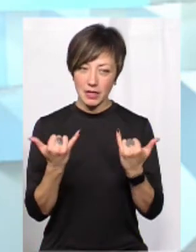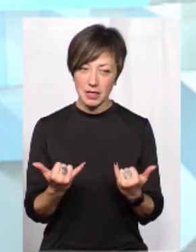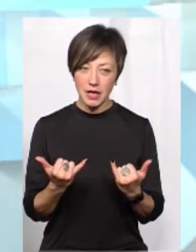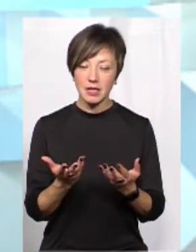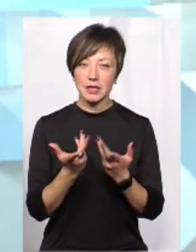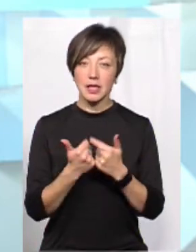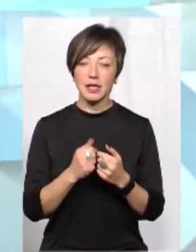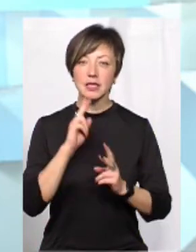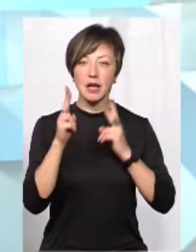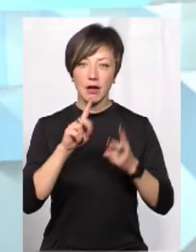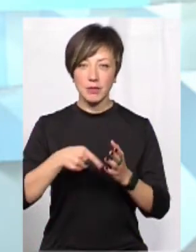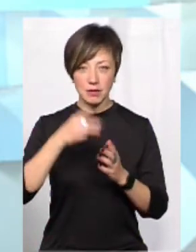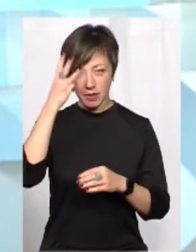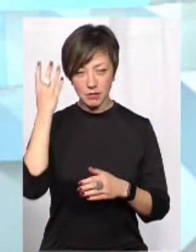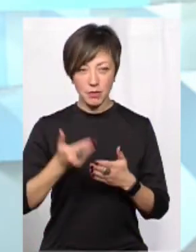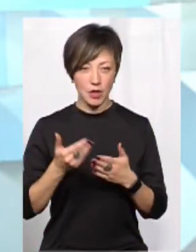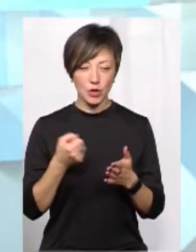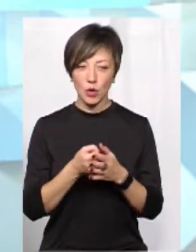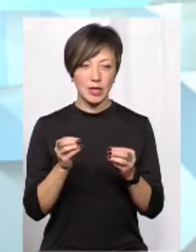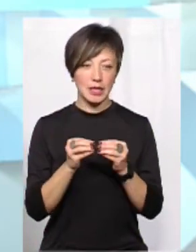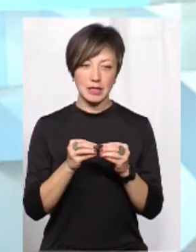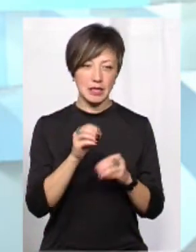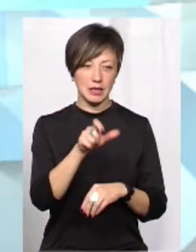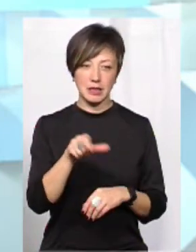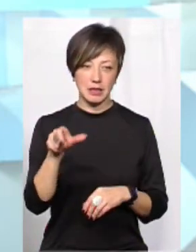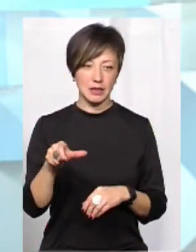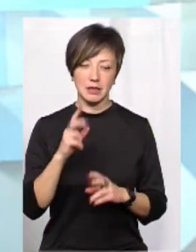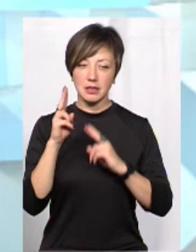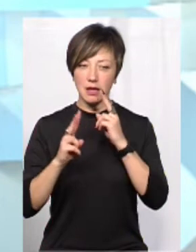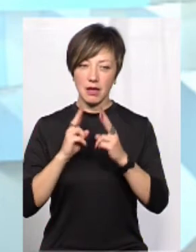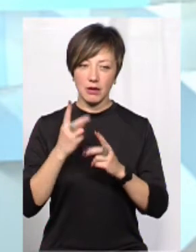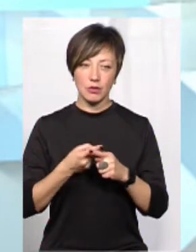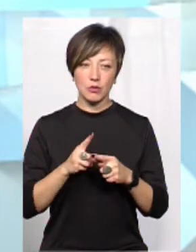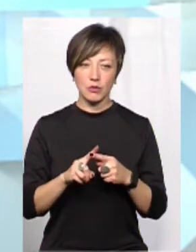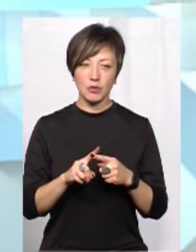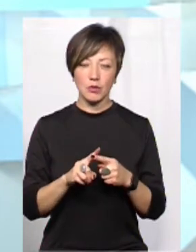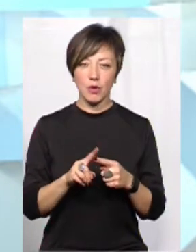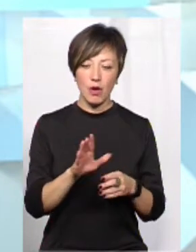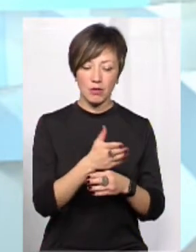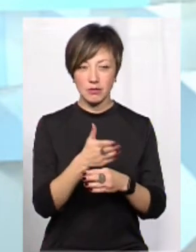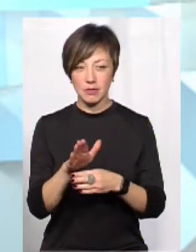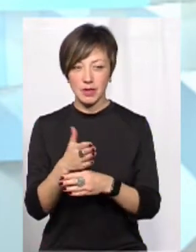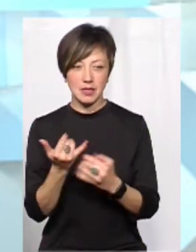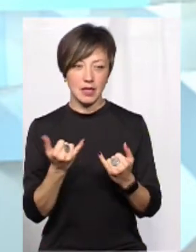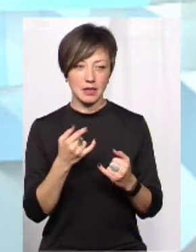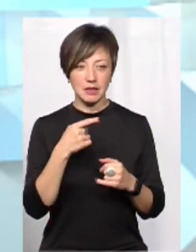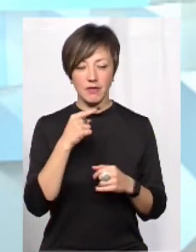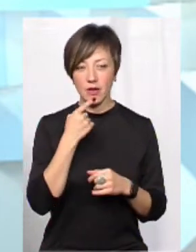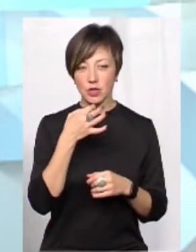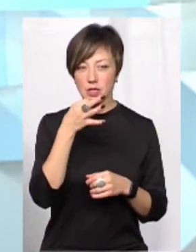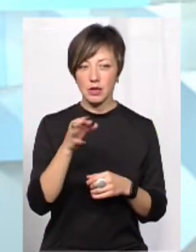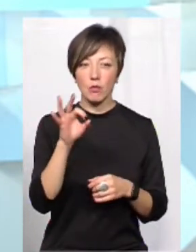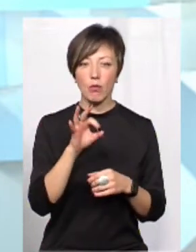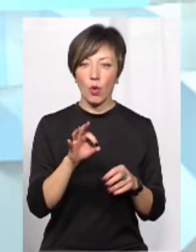кількість скарг по Хмельницькому попередньо до 10 скарг, і тому їх якось класифікувати наразі важковато.